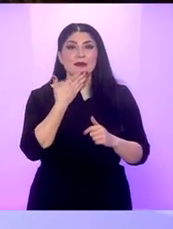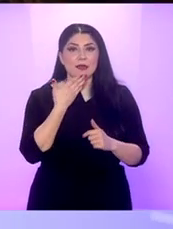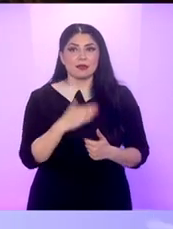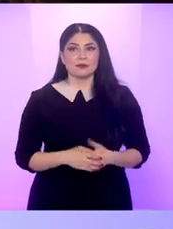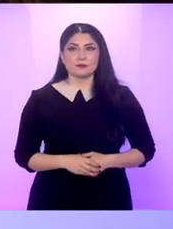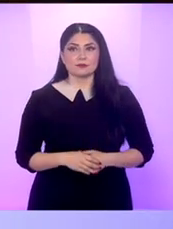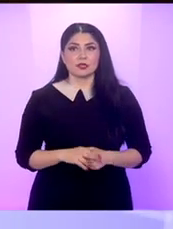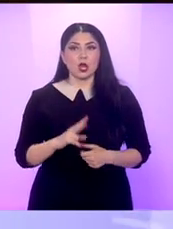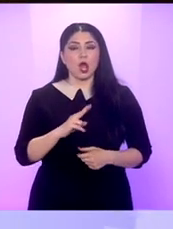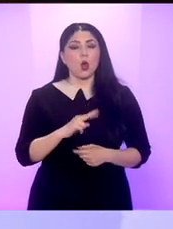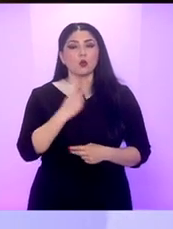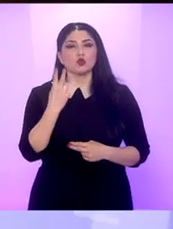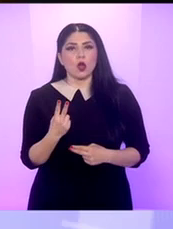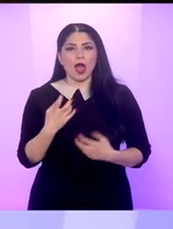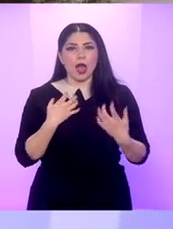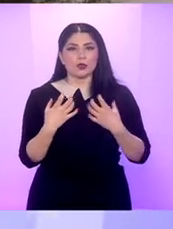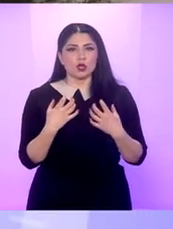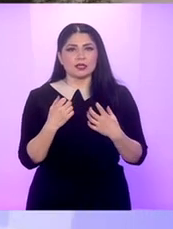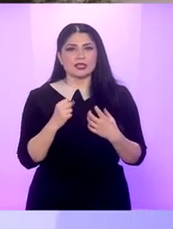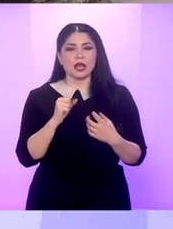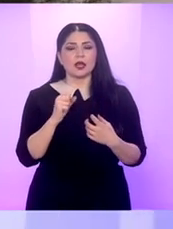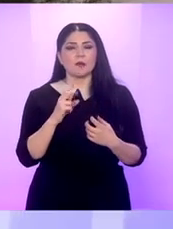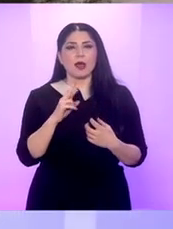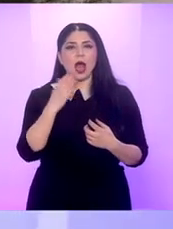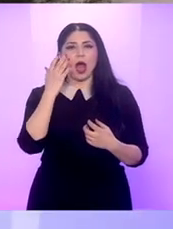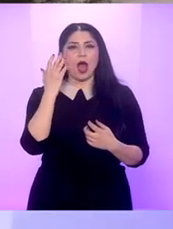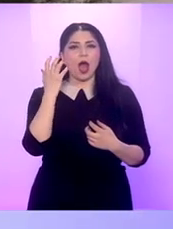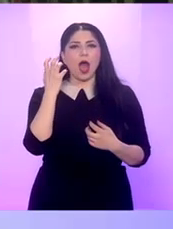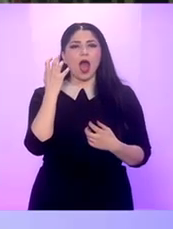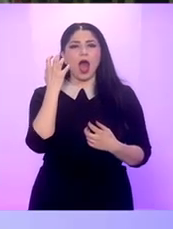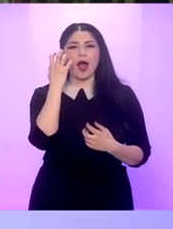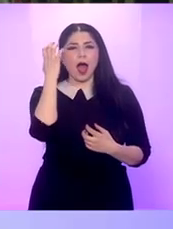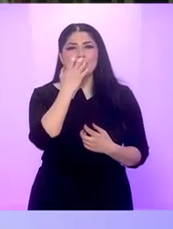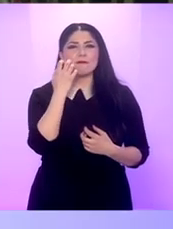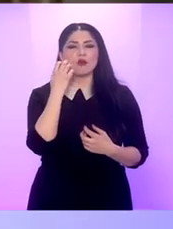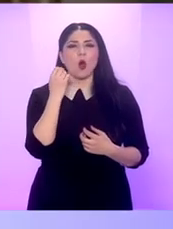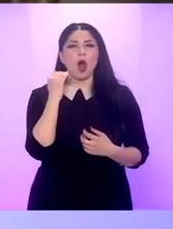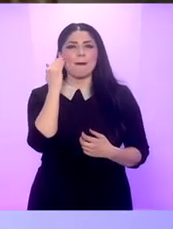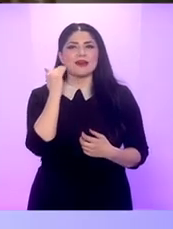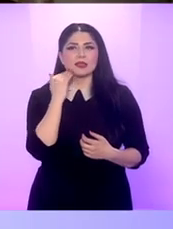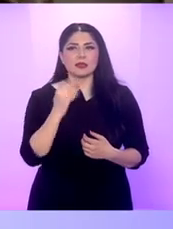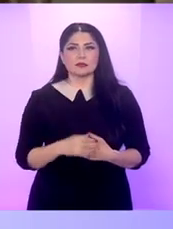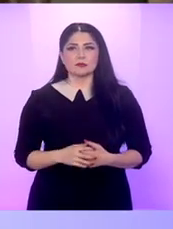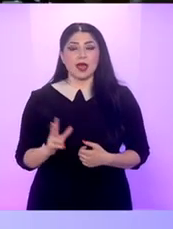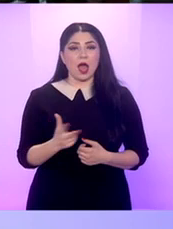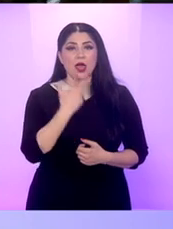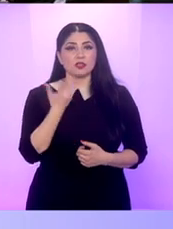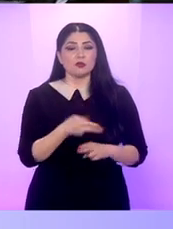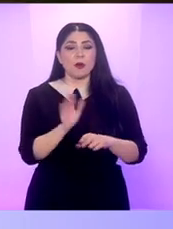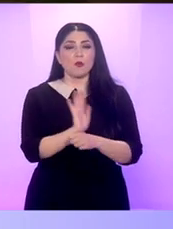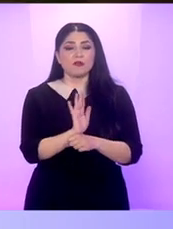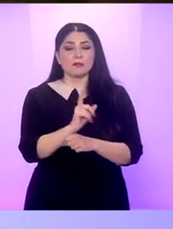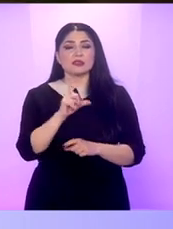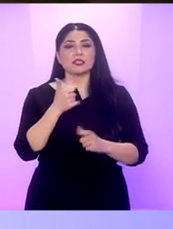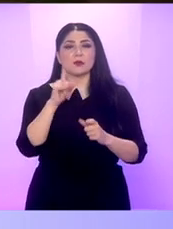secundar Daniel Kaluya un afro-american, dacă ne uităm la cea mai bună animație un film despre un afro-american